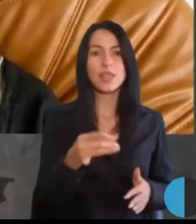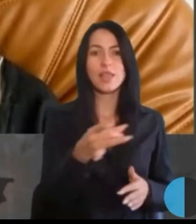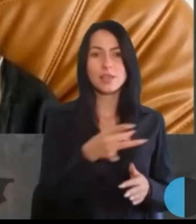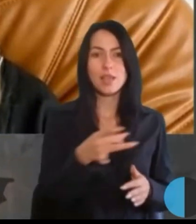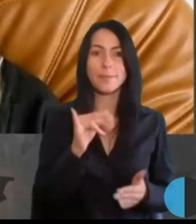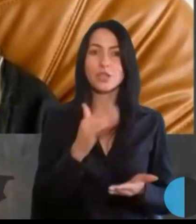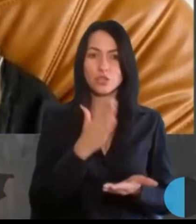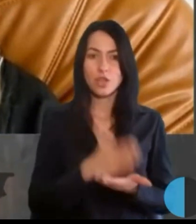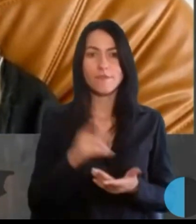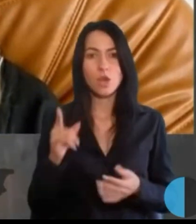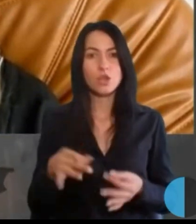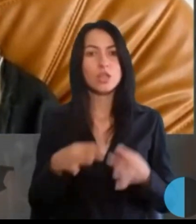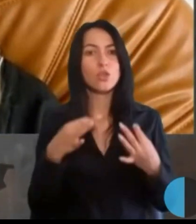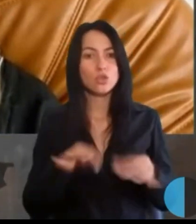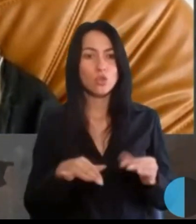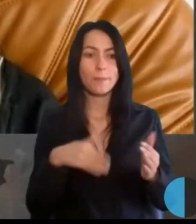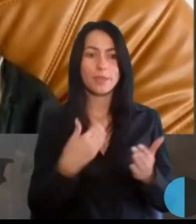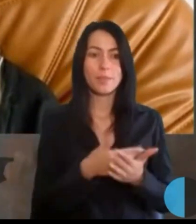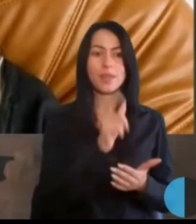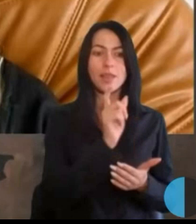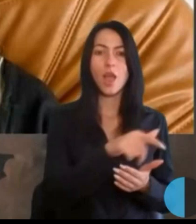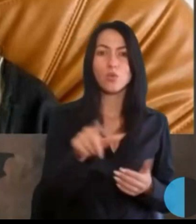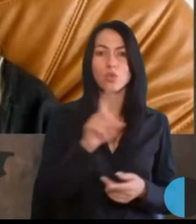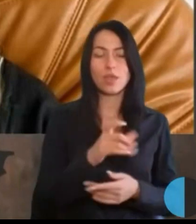доступними для людей з інвалідністю?